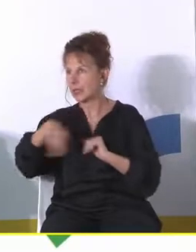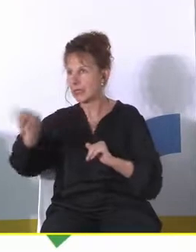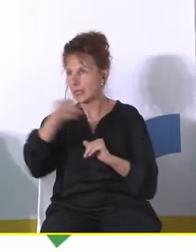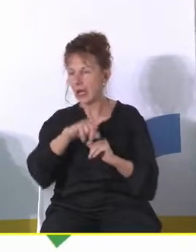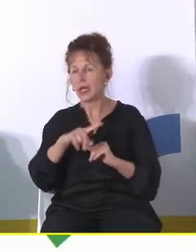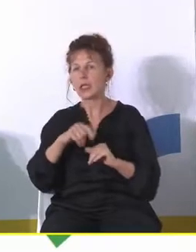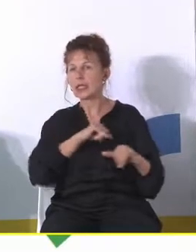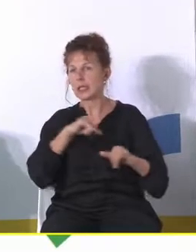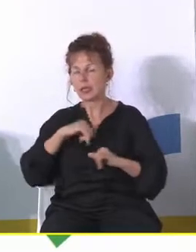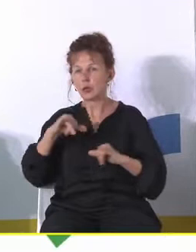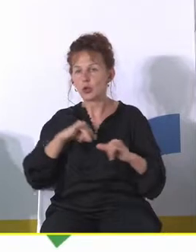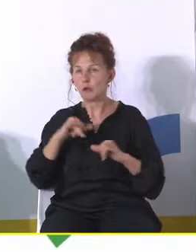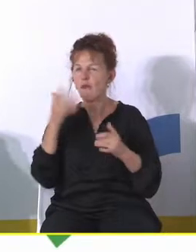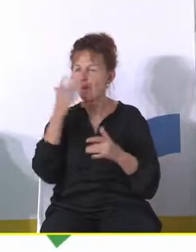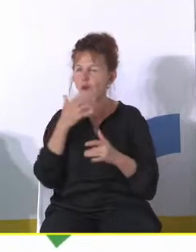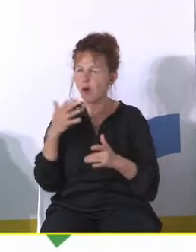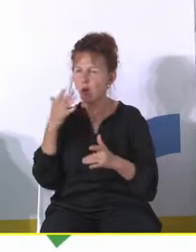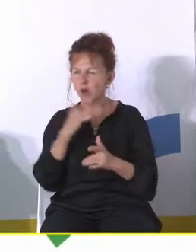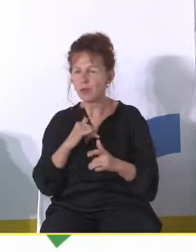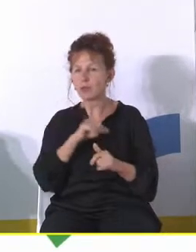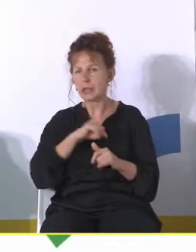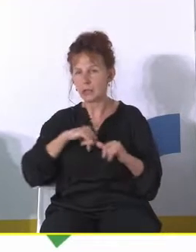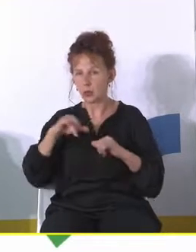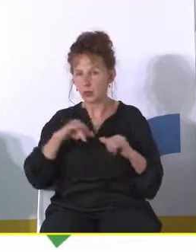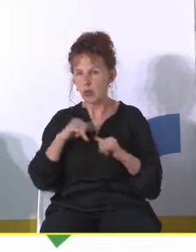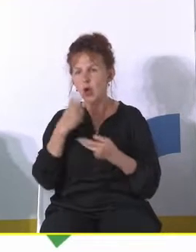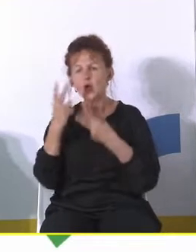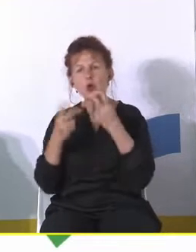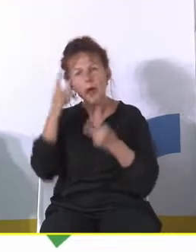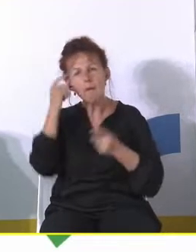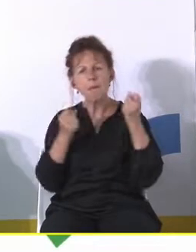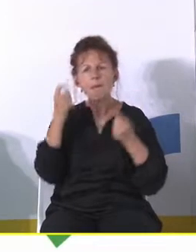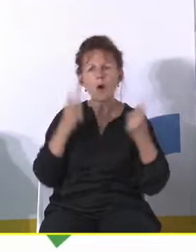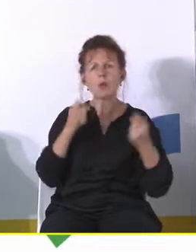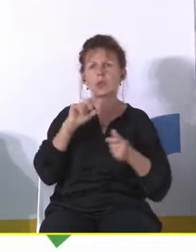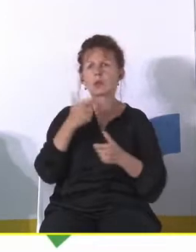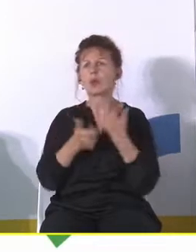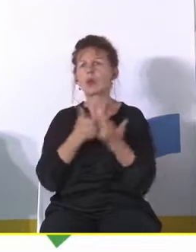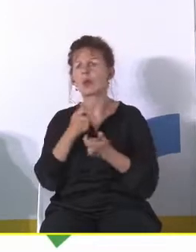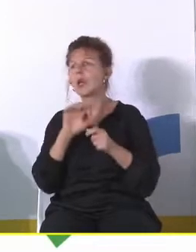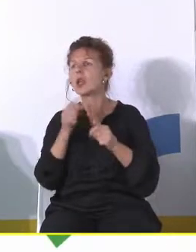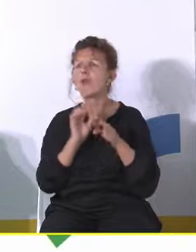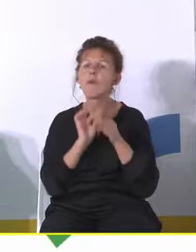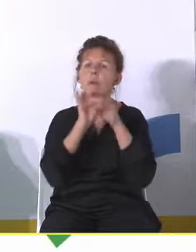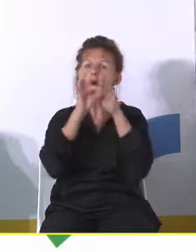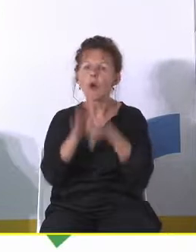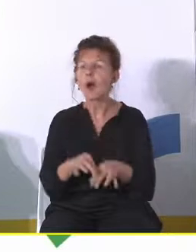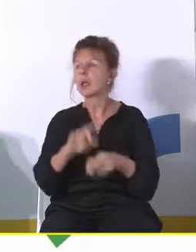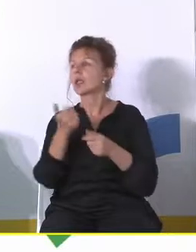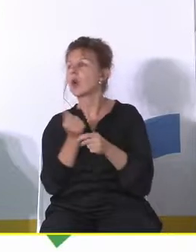więc załóżmy wyobraźmy sobie takiego samorządowca który właśnie szuka pomysłu na to co zrobić co wprowadzić co zmienić